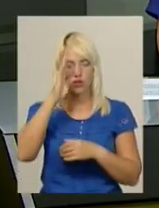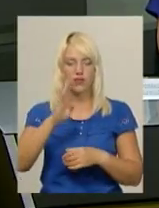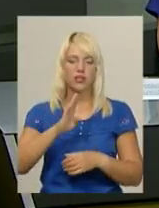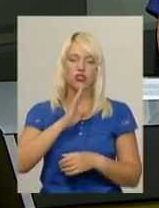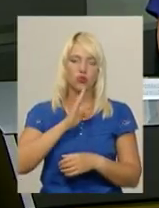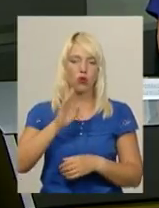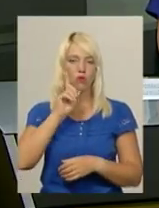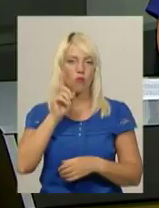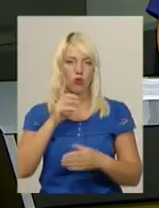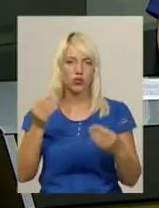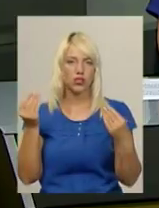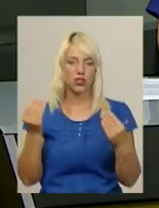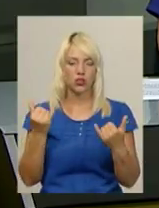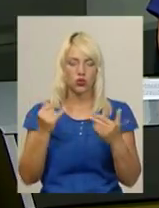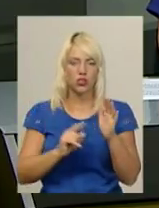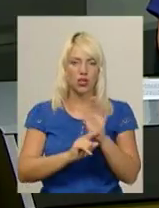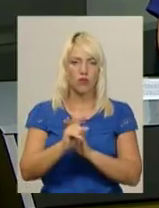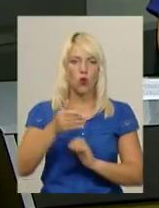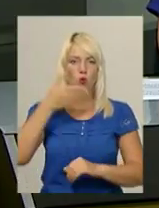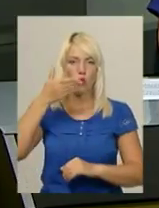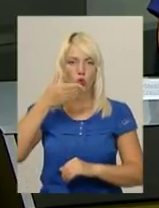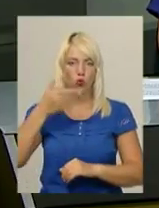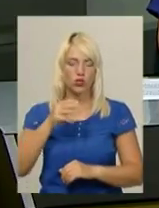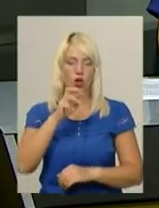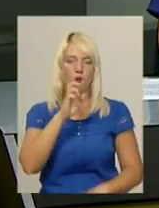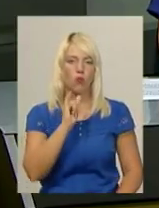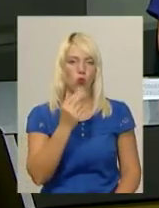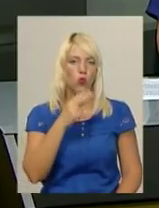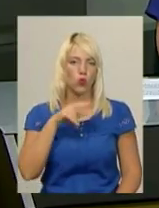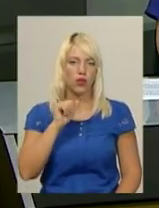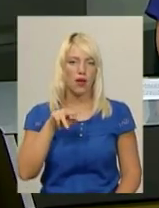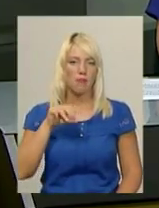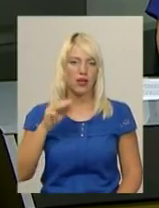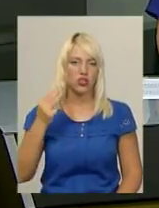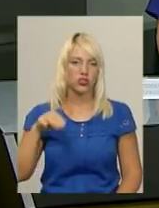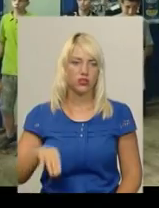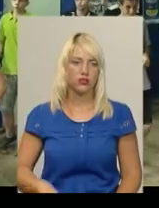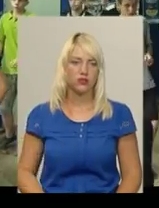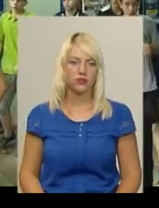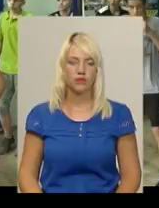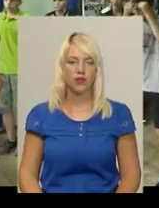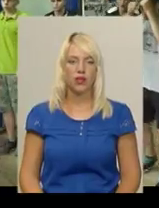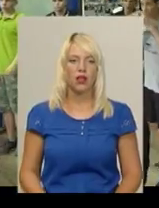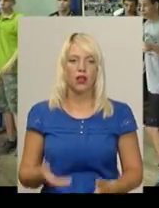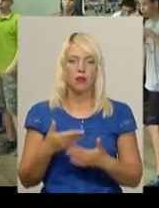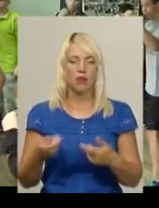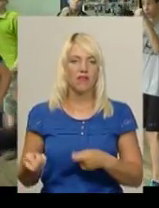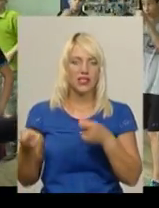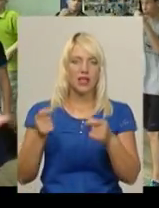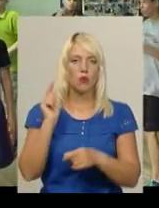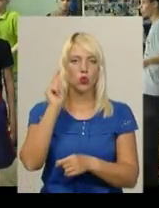еліти. Він сьогодні стартував у Горському Будапешті. Більше розповість Ярослава Антошевська. Ми веземо туди